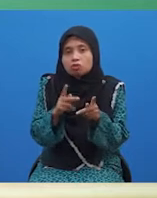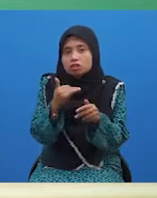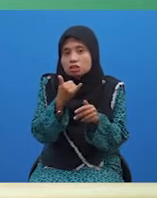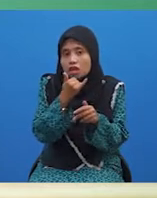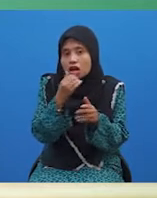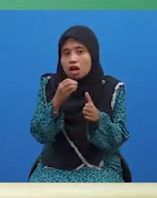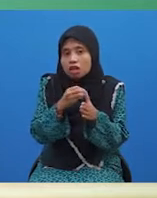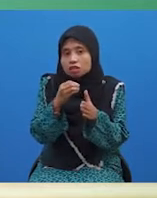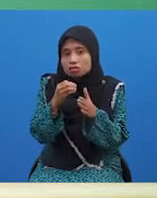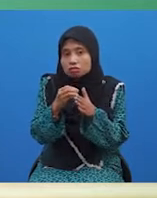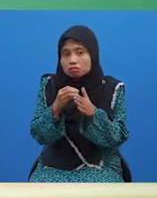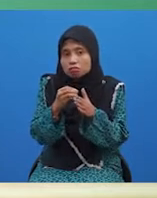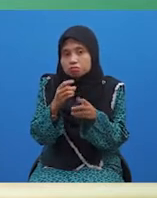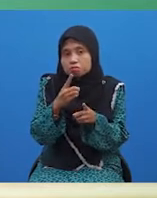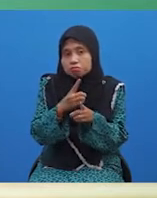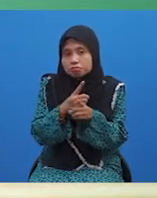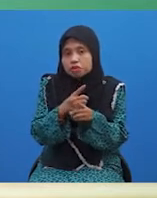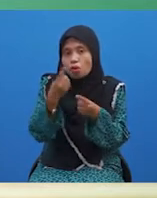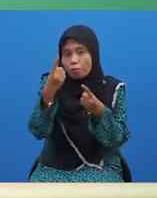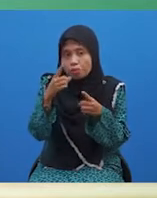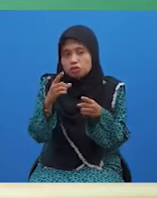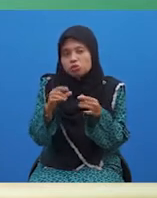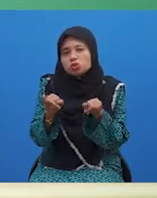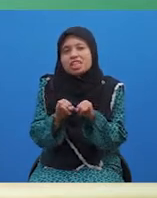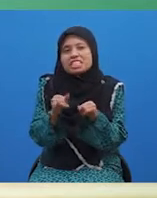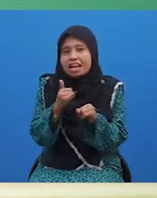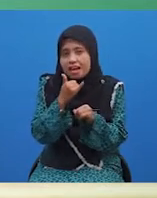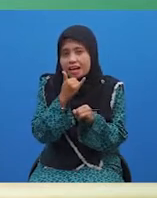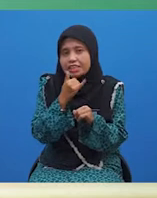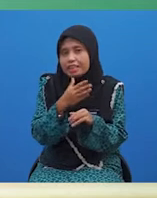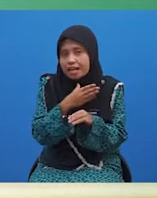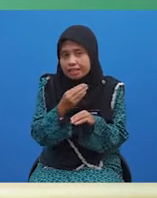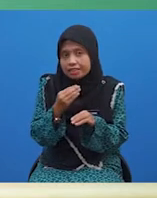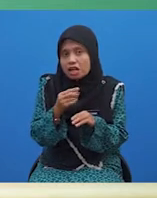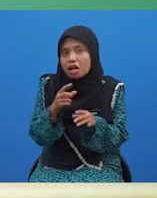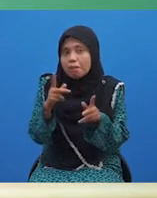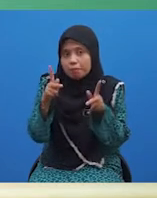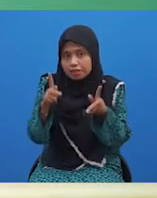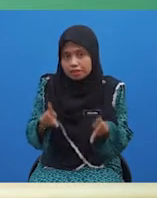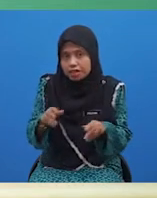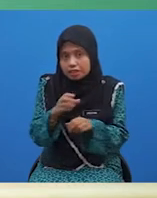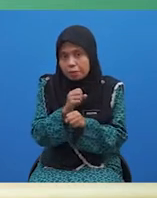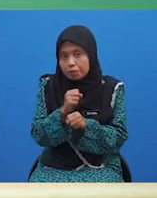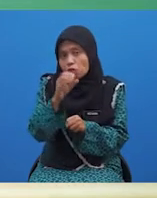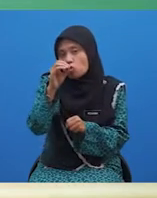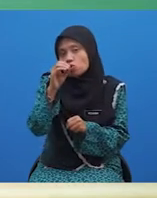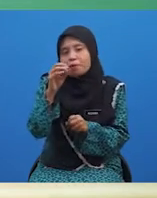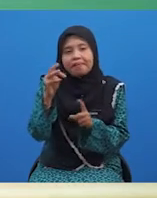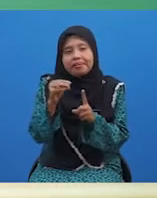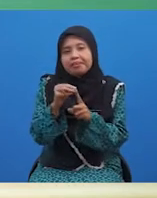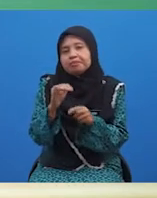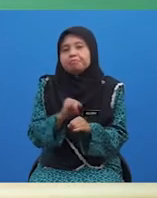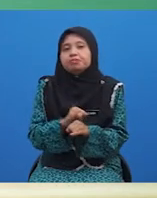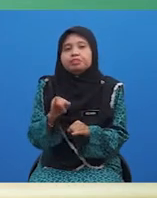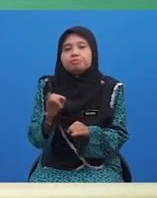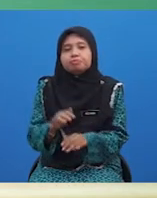salah kata penguat, jawapan ini juga salah dan pelajar mendapat kosong markah.